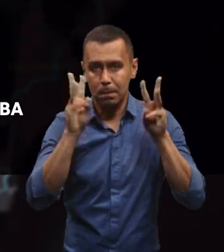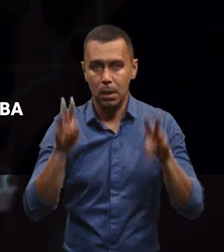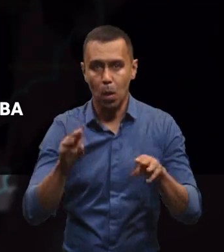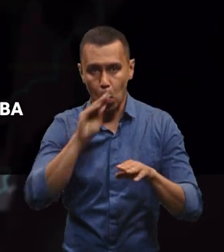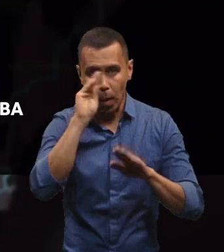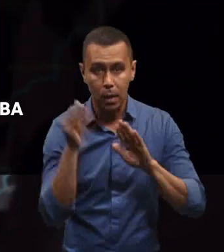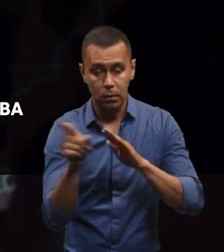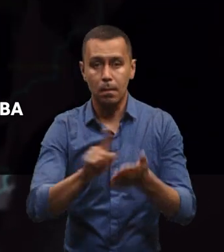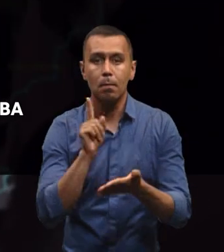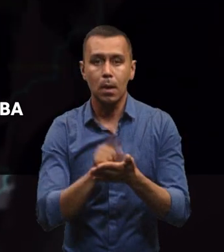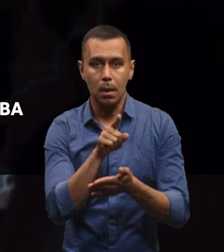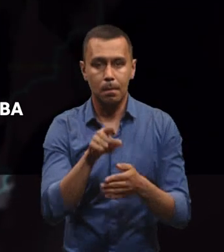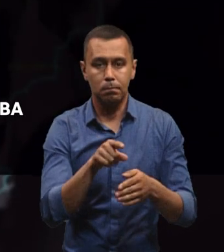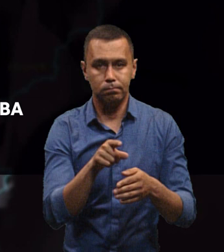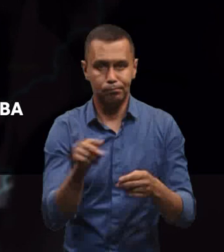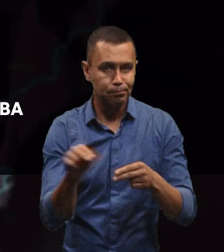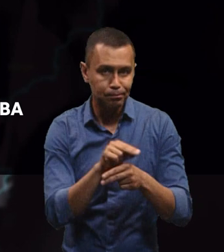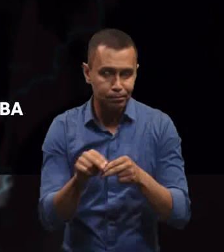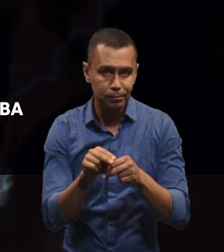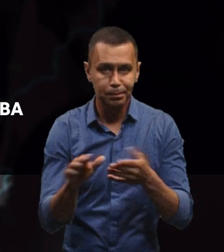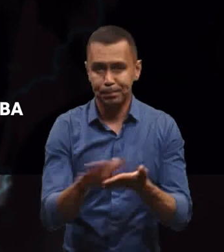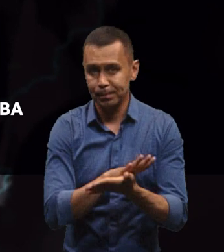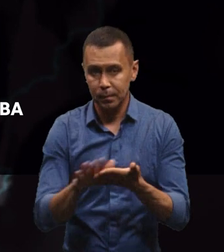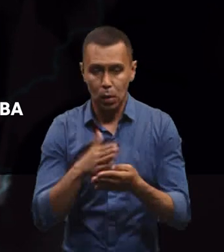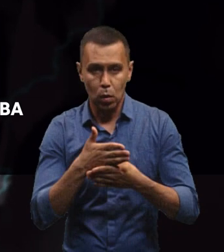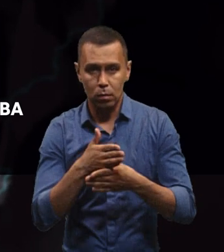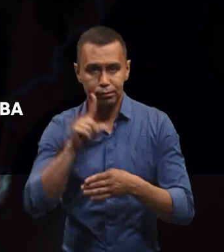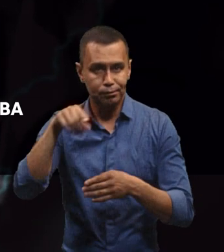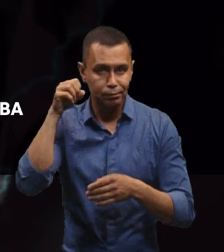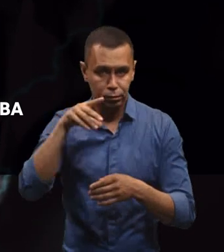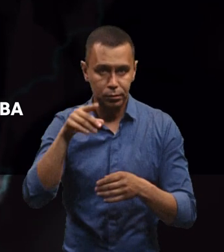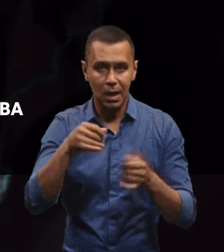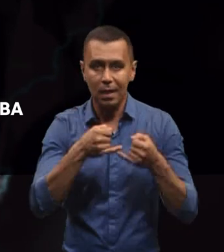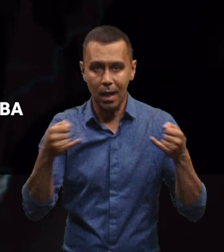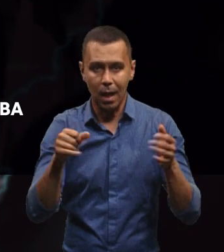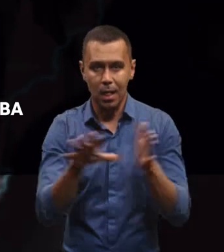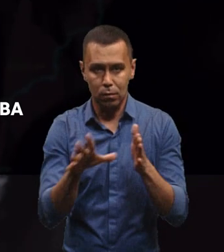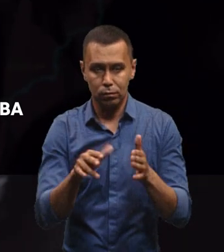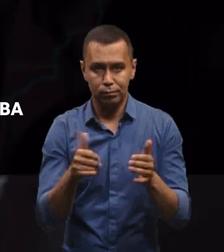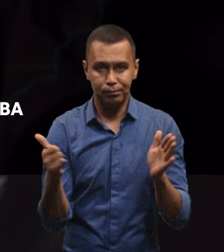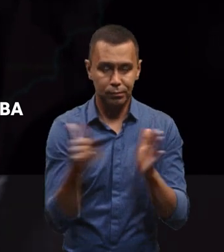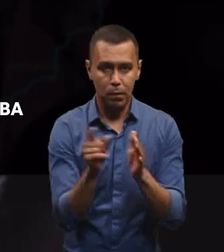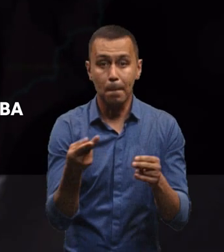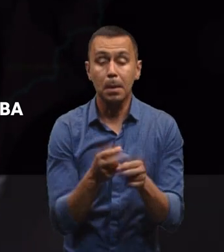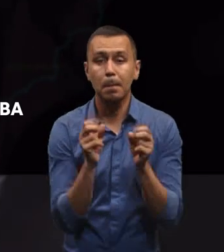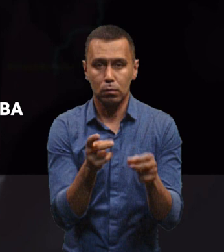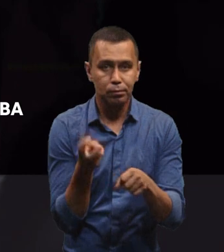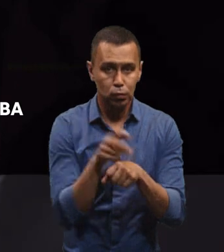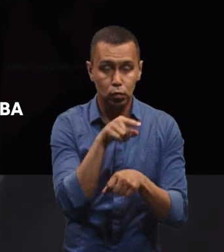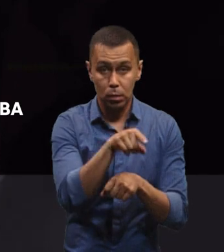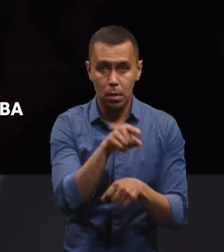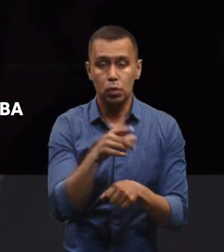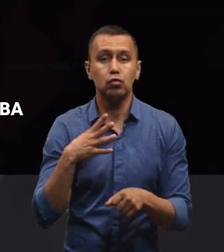укриття. Вони мають там привезти його до ладу, поприбирати лампочку, світло провести. І ви маєте безпечно зайти туди і